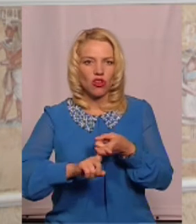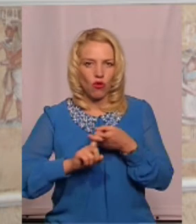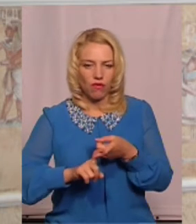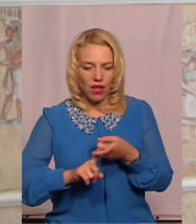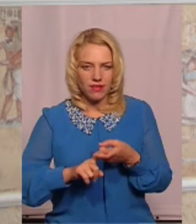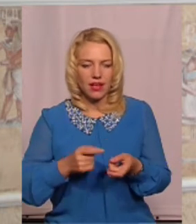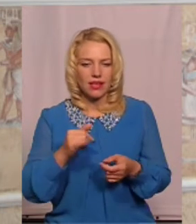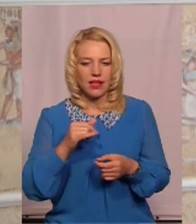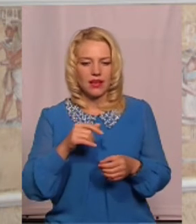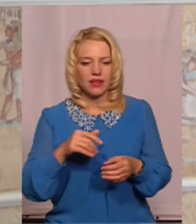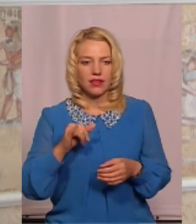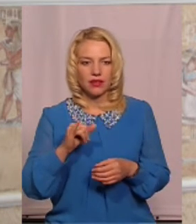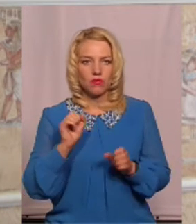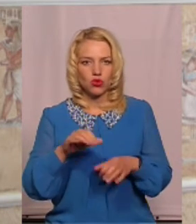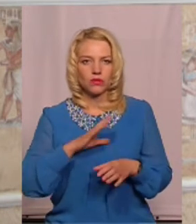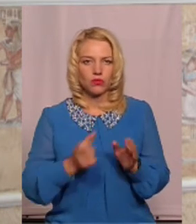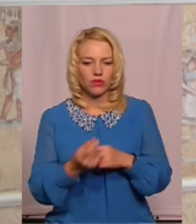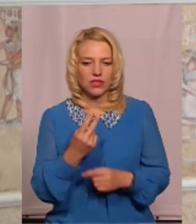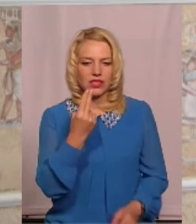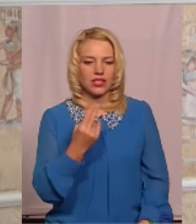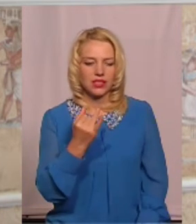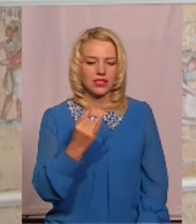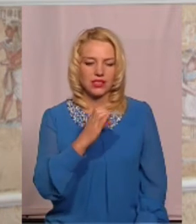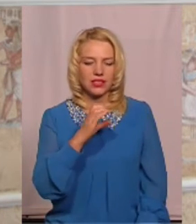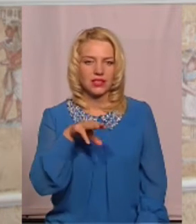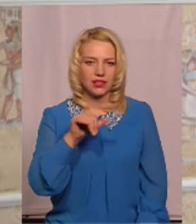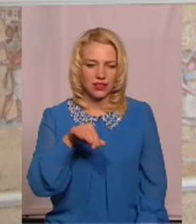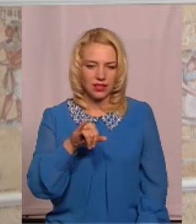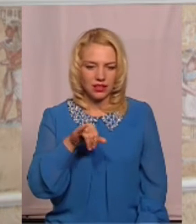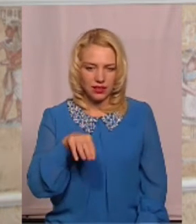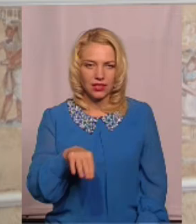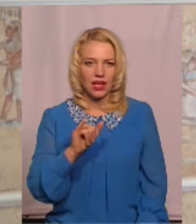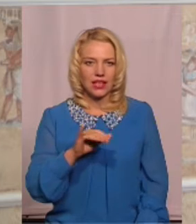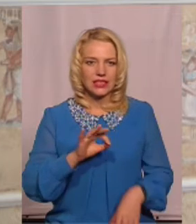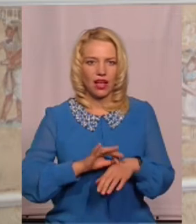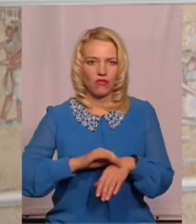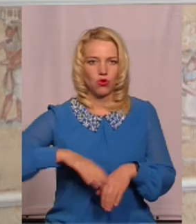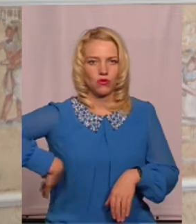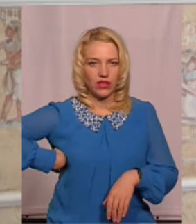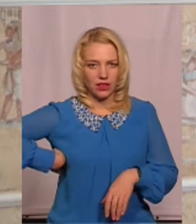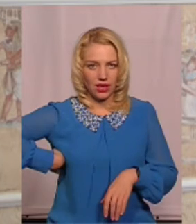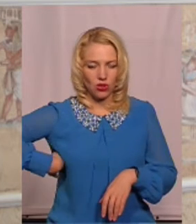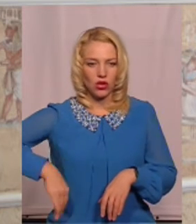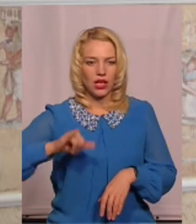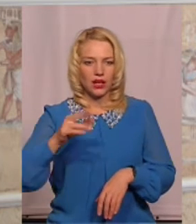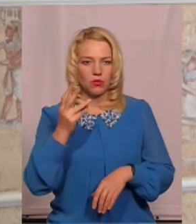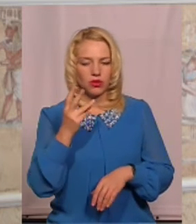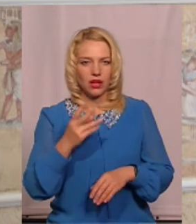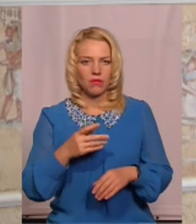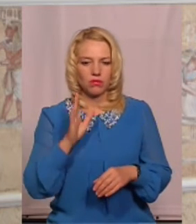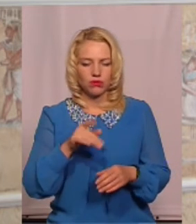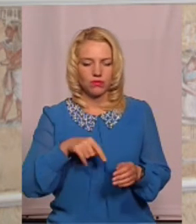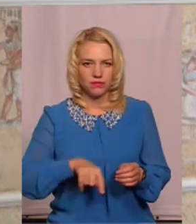і можуть розвиватись цистіти, захворювання нирок. І по-третє, така причина – нетримання сечі.